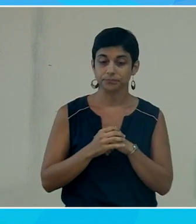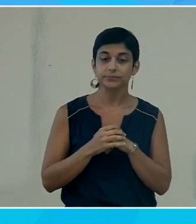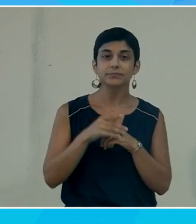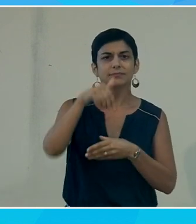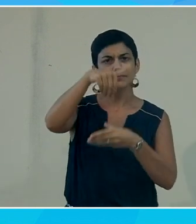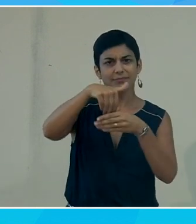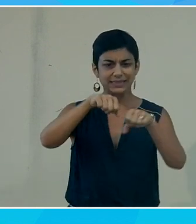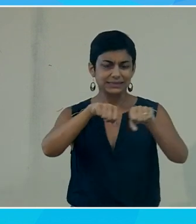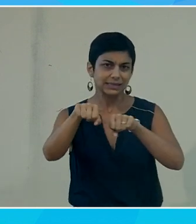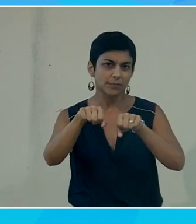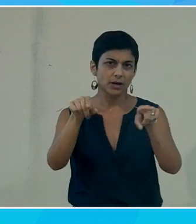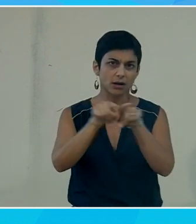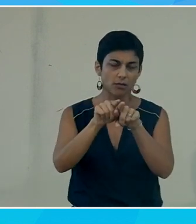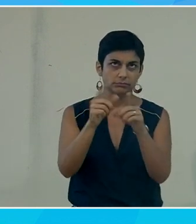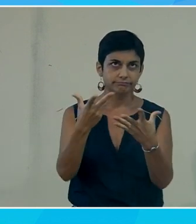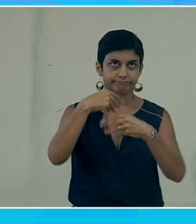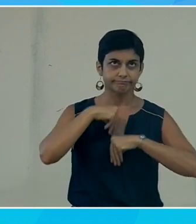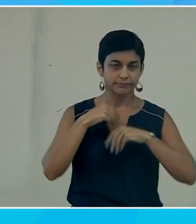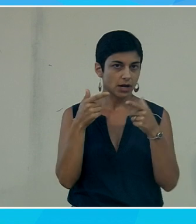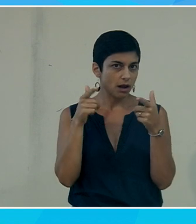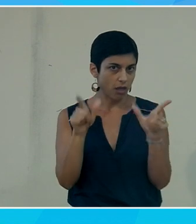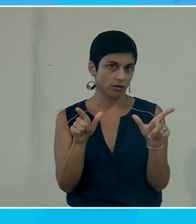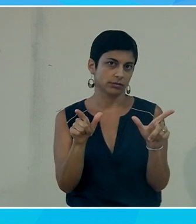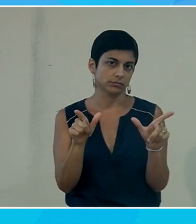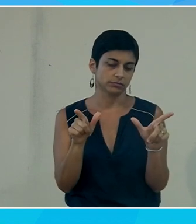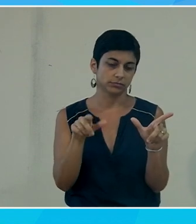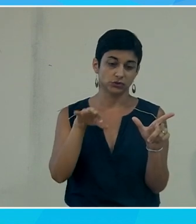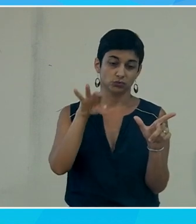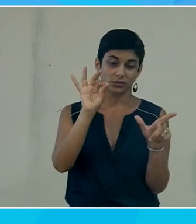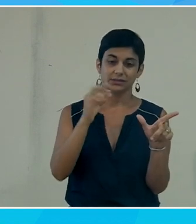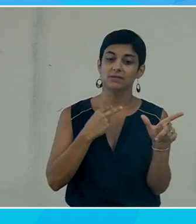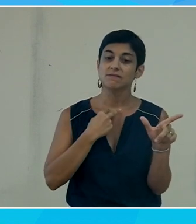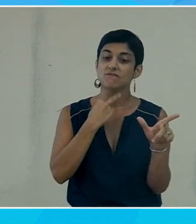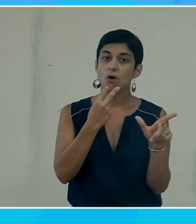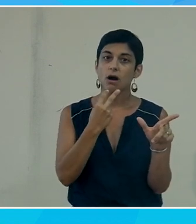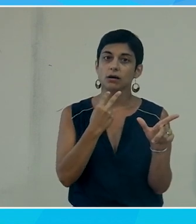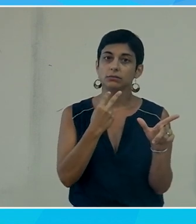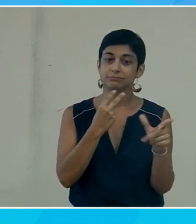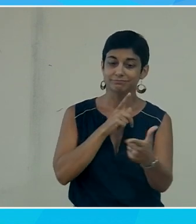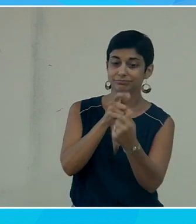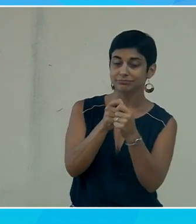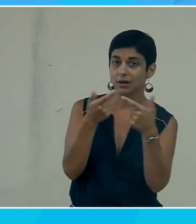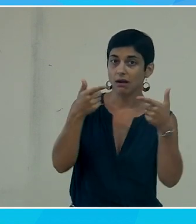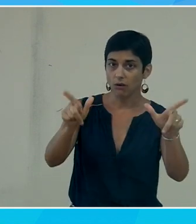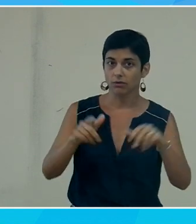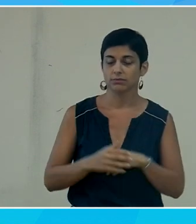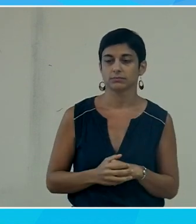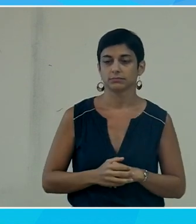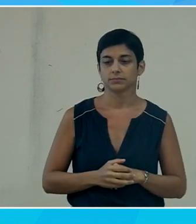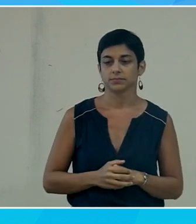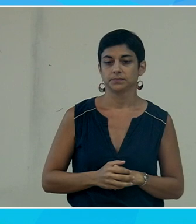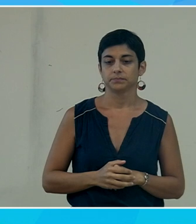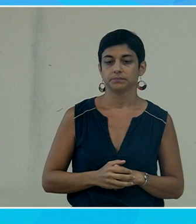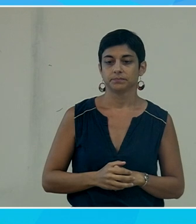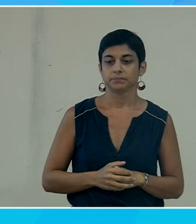la langue et va adapter la voix, donc va prendre la vraie voix correspondant à la langue. Donc, quand je suis,